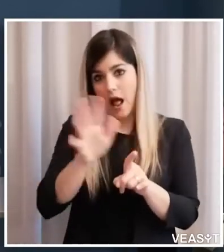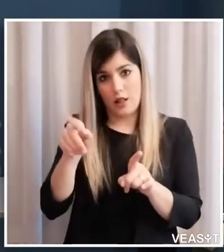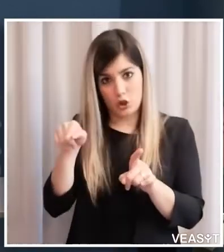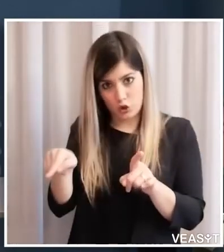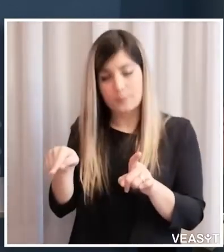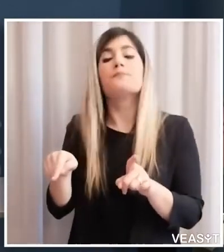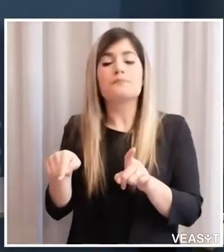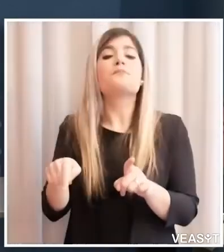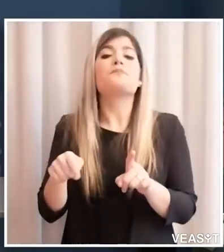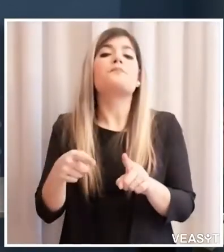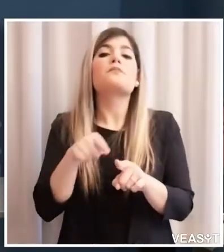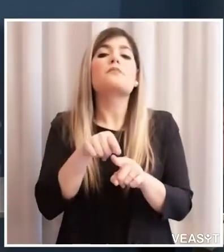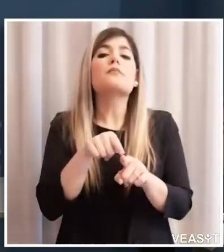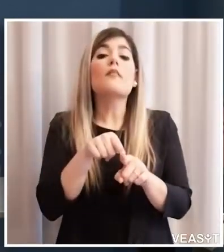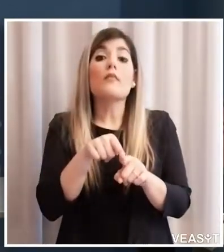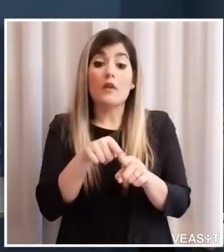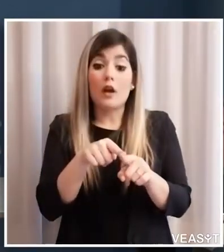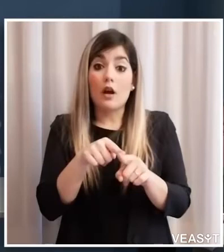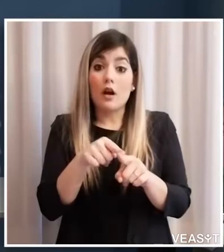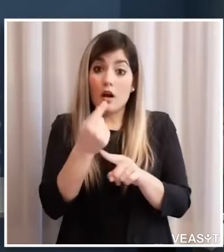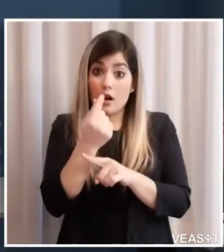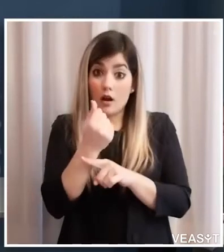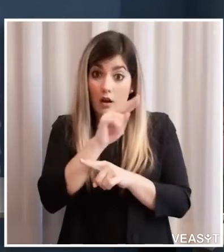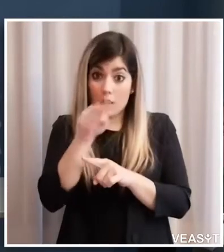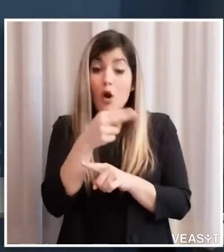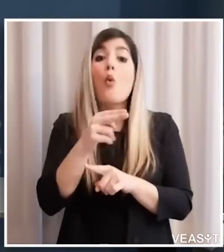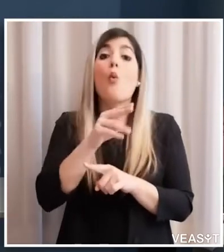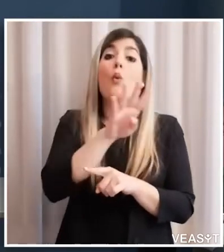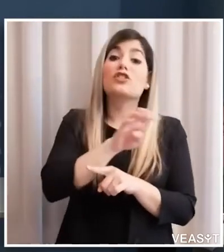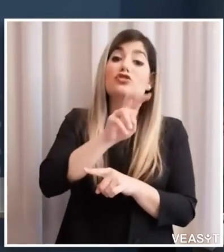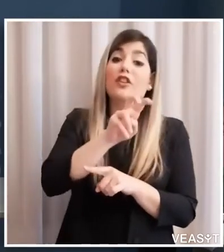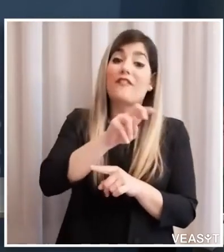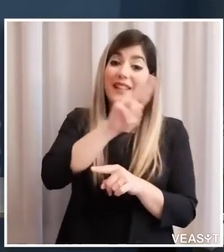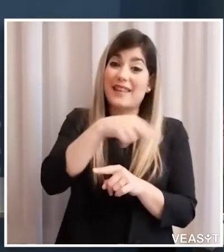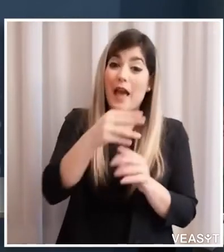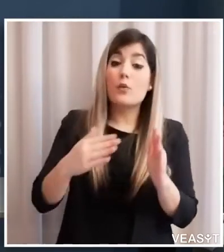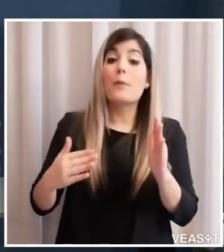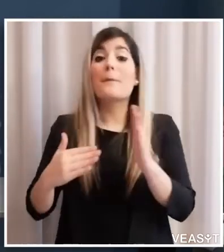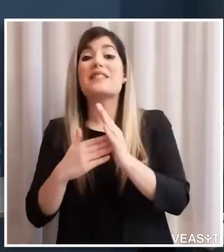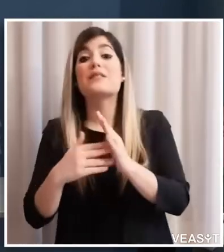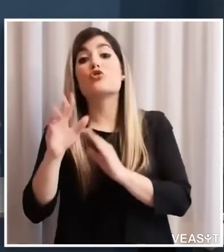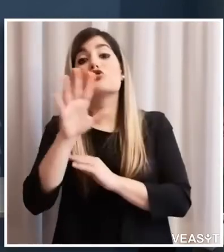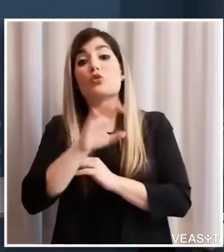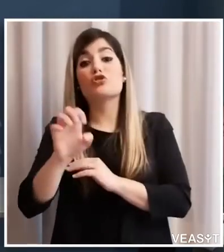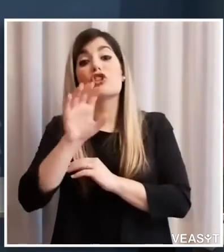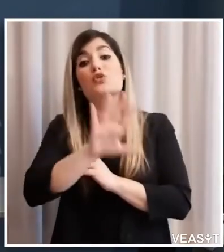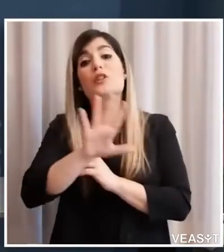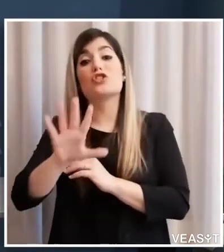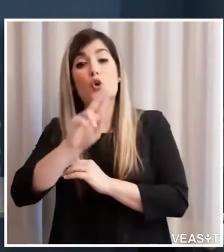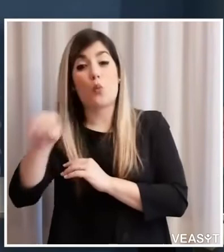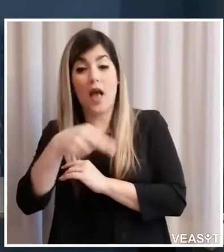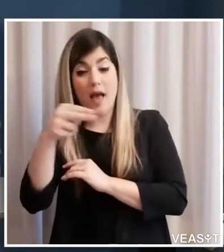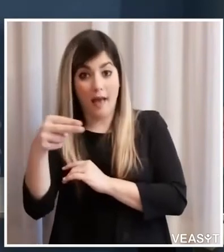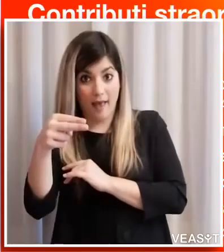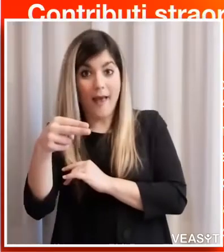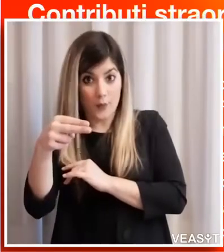mensile ammonta da 420 euro fino a 555 euro sempre per un massimo importo